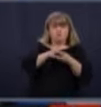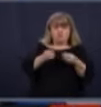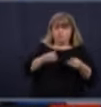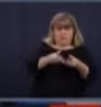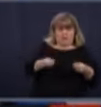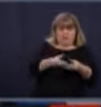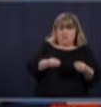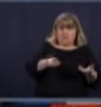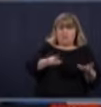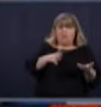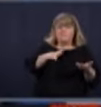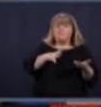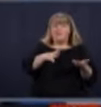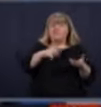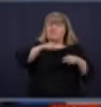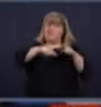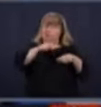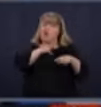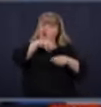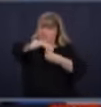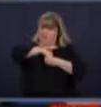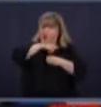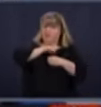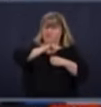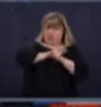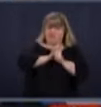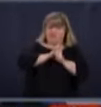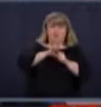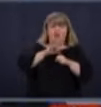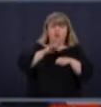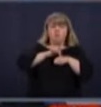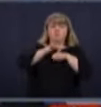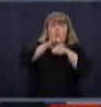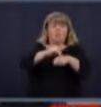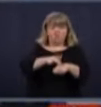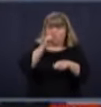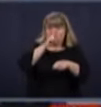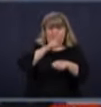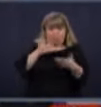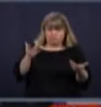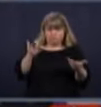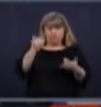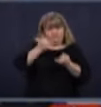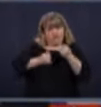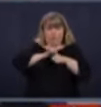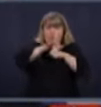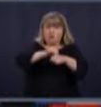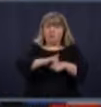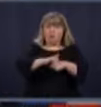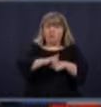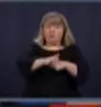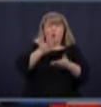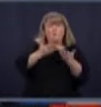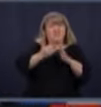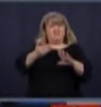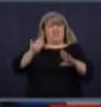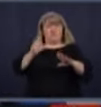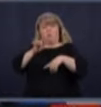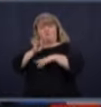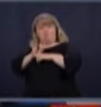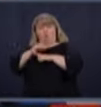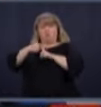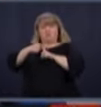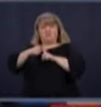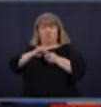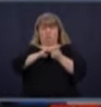suffisamment contagieux, ou bien s'ils ont eu un faux négatif, un faux positif à un moment donné, deviennent négatifs, ou c un faux